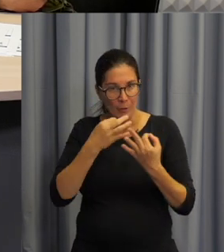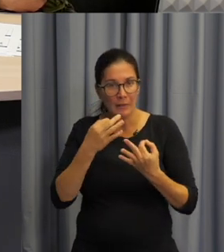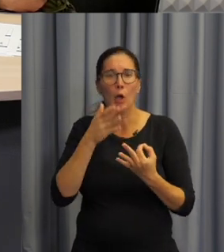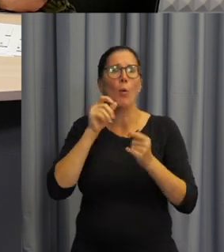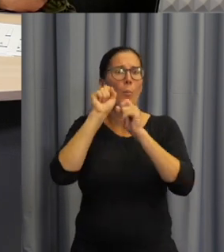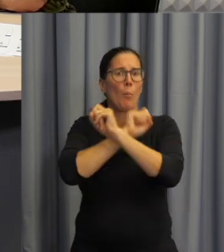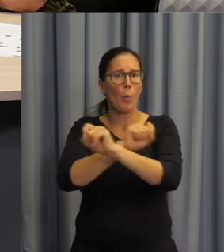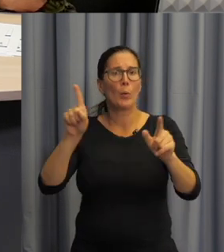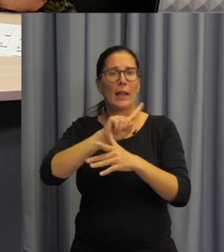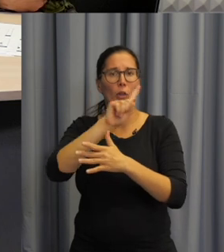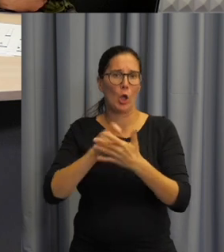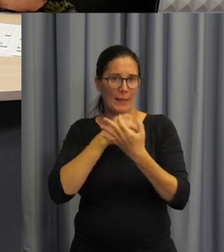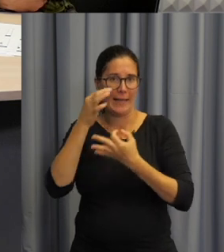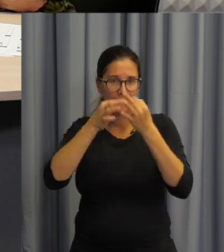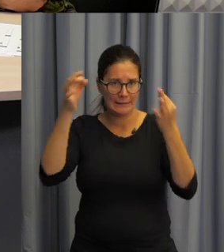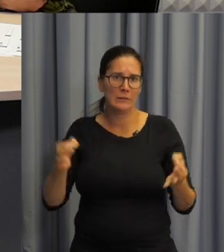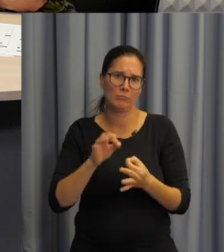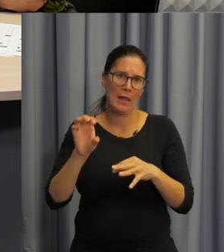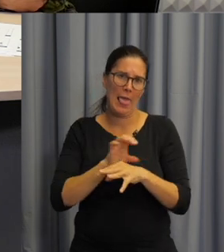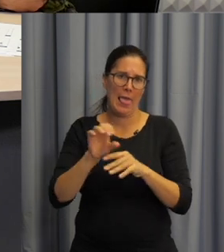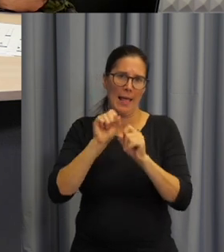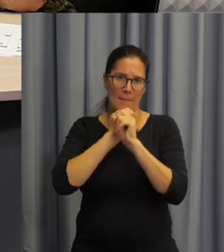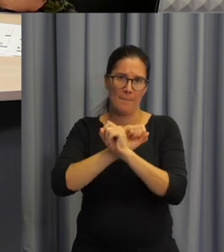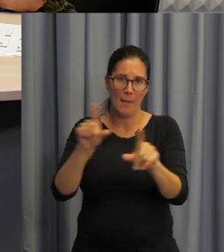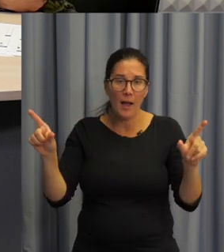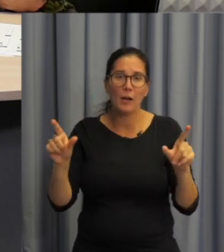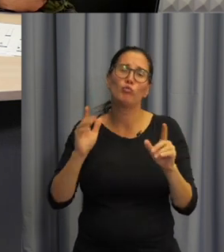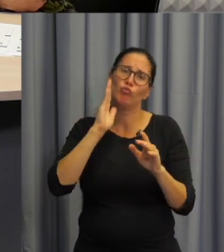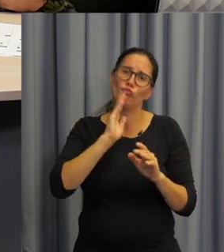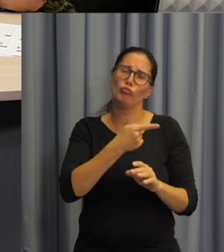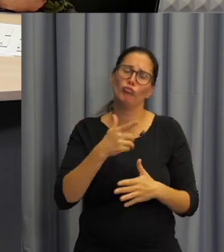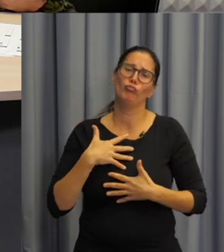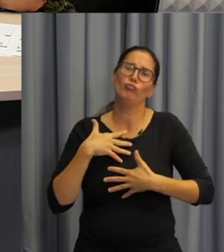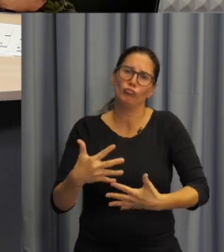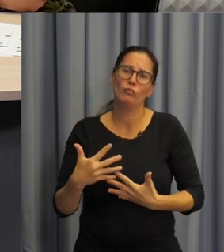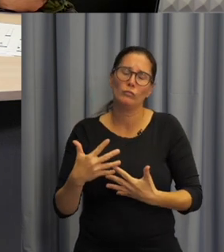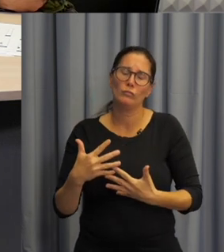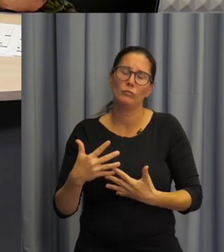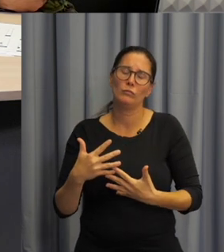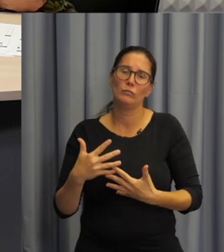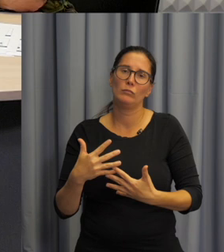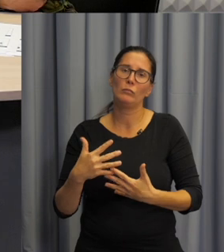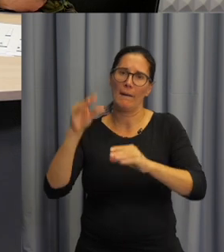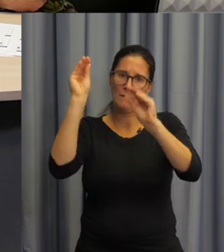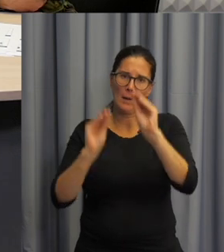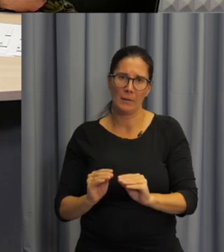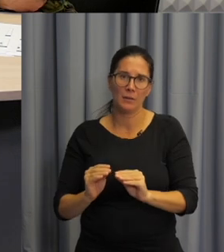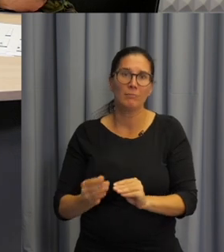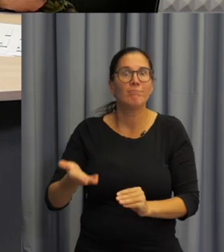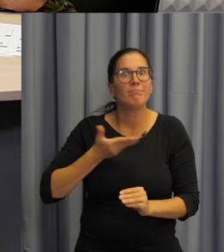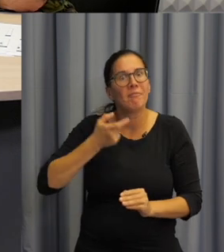tady nezazněla, vy dostanete evolační dotazníky do vašich mailových schránek, prosím, buďte tak laskaví,